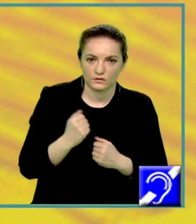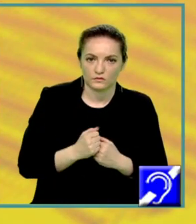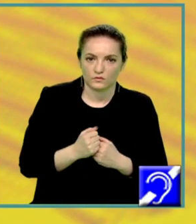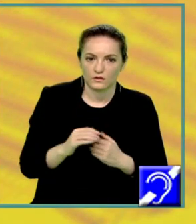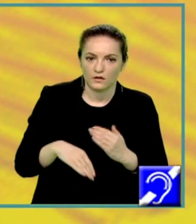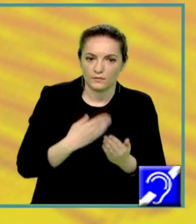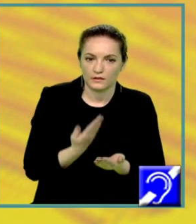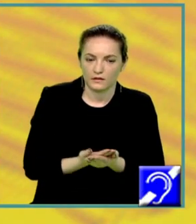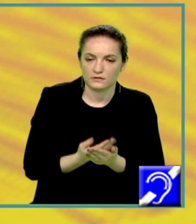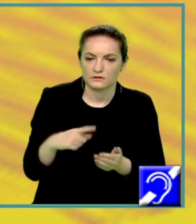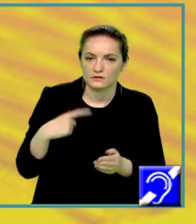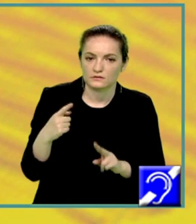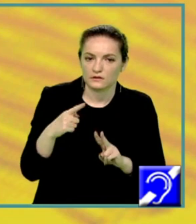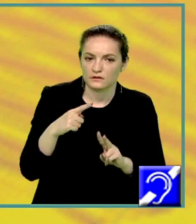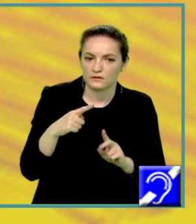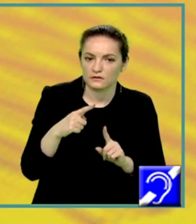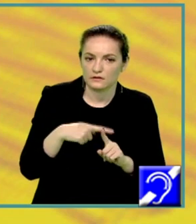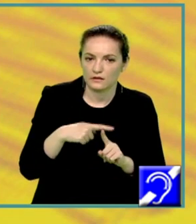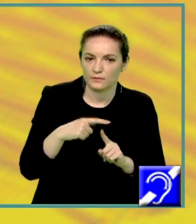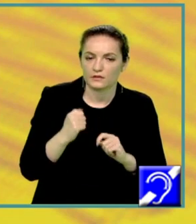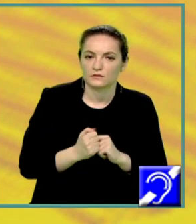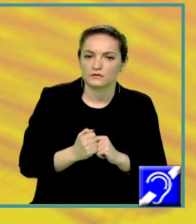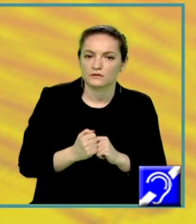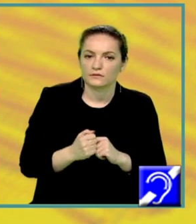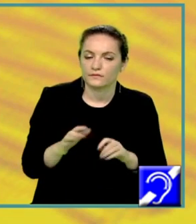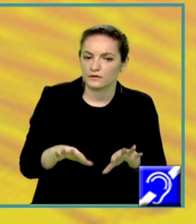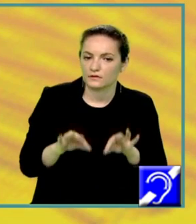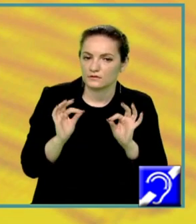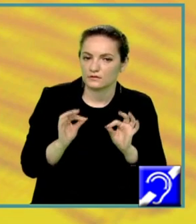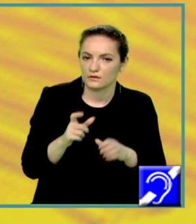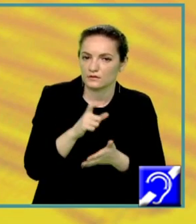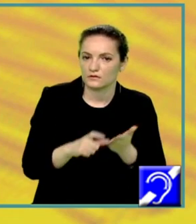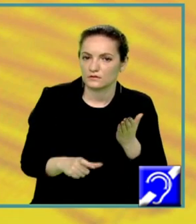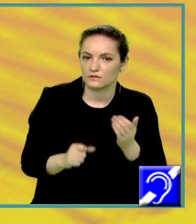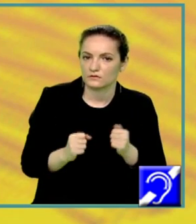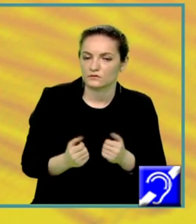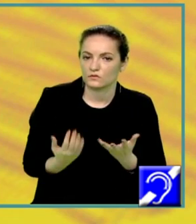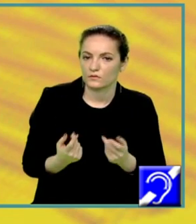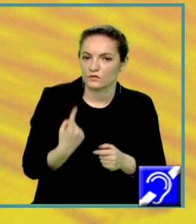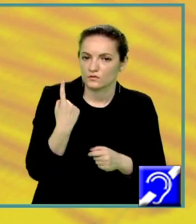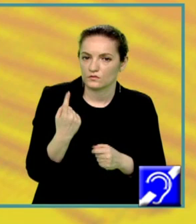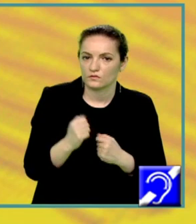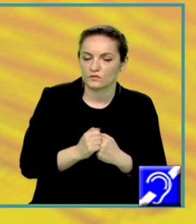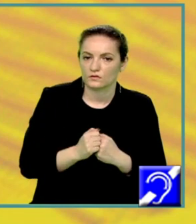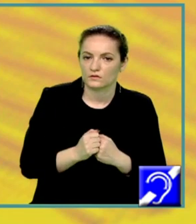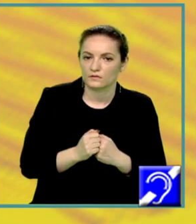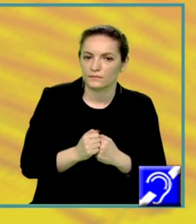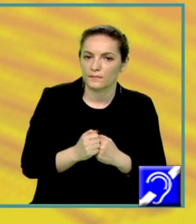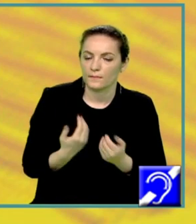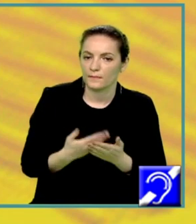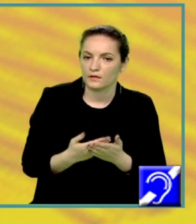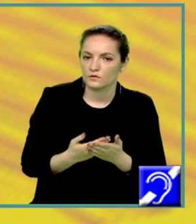și care va rămâne ca temă pentru acasă este o aplicație selectată din testul de antrenament numărul 1, specializarea